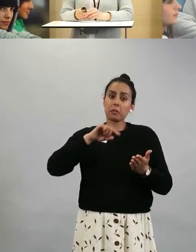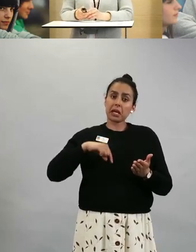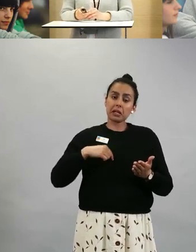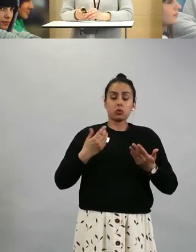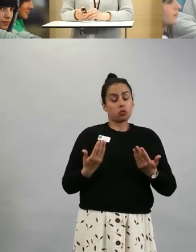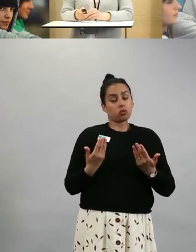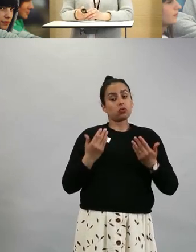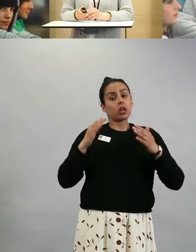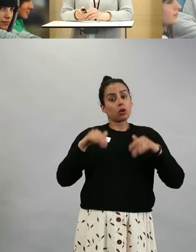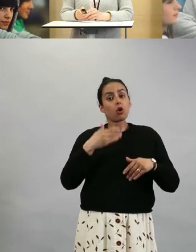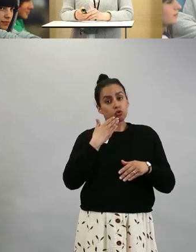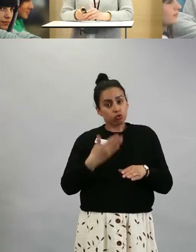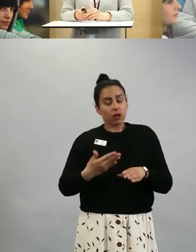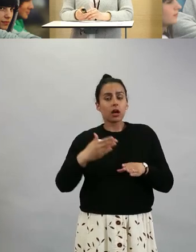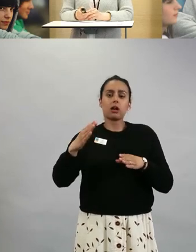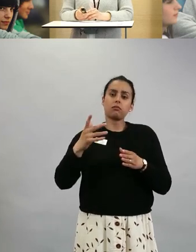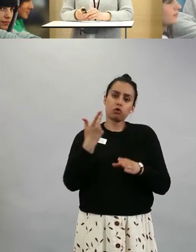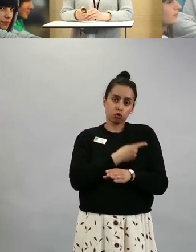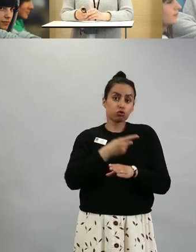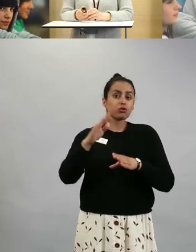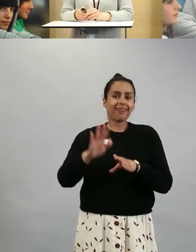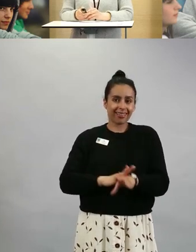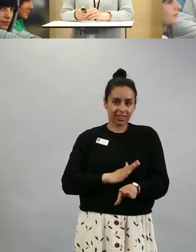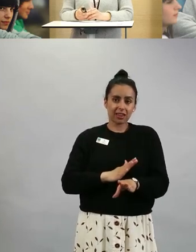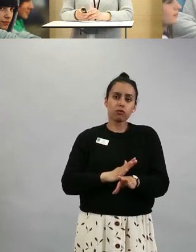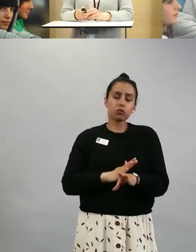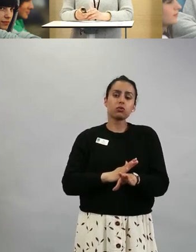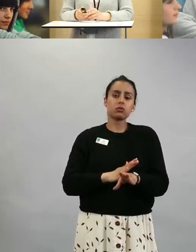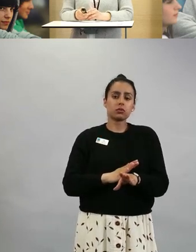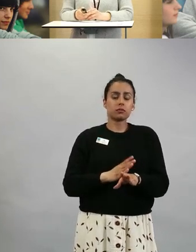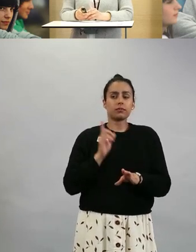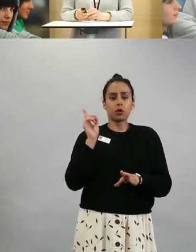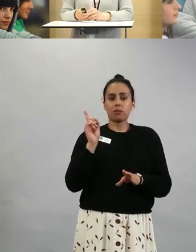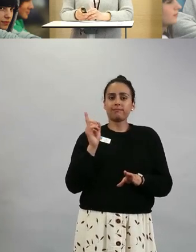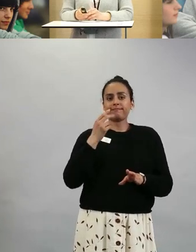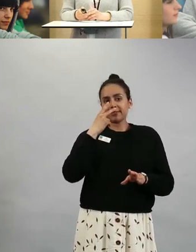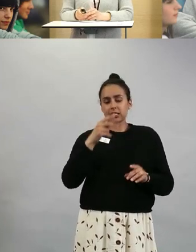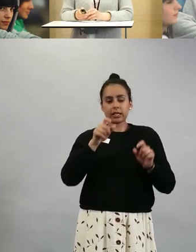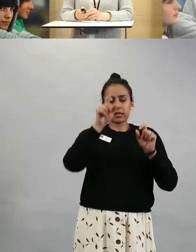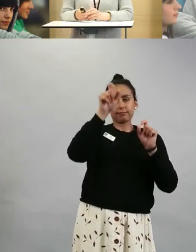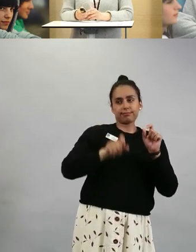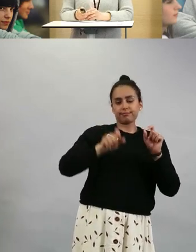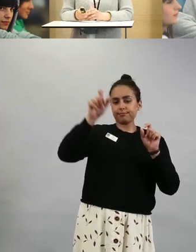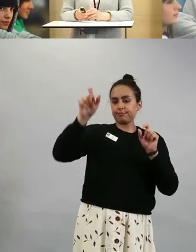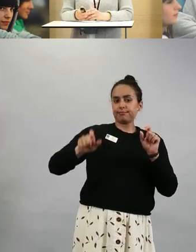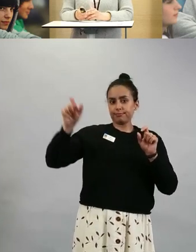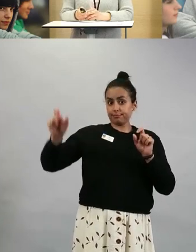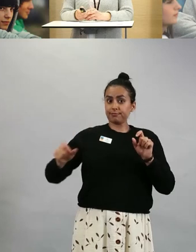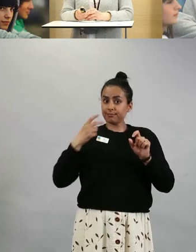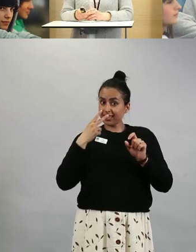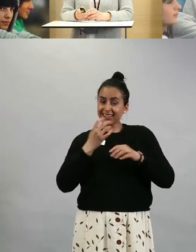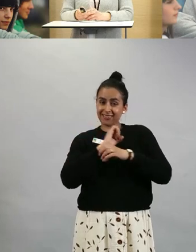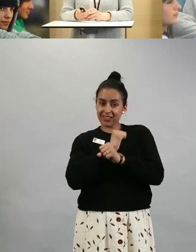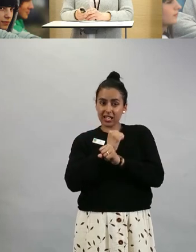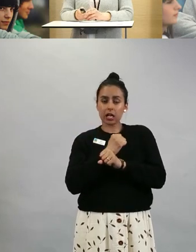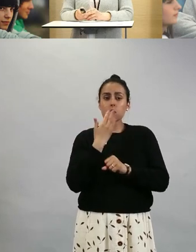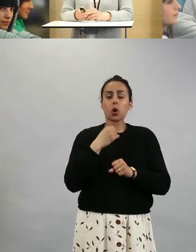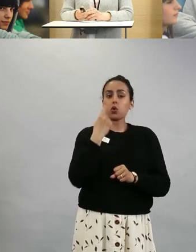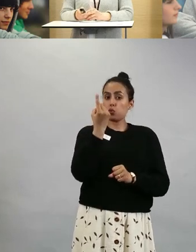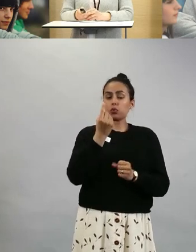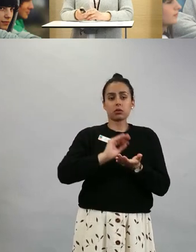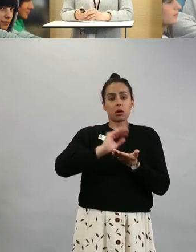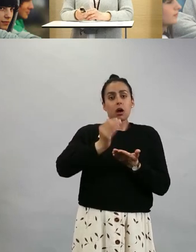rokotuskattavuus. Eli tässä nähdään nyt vihreällä ne, jotka ovat saaneet yhden annoksen ja